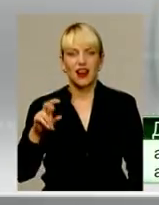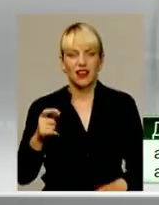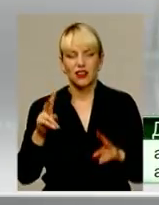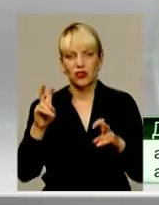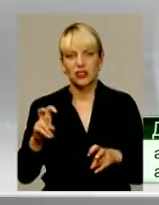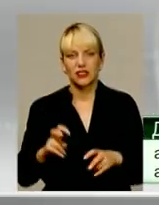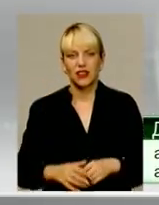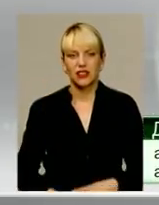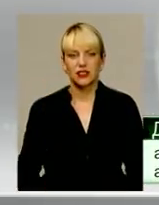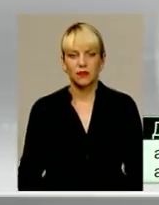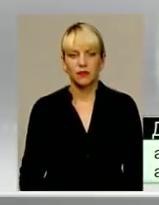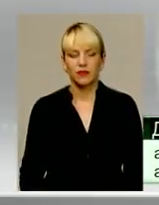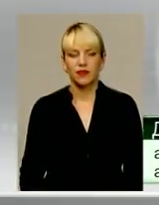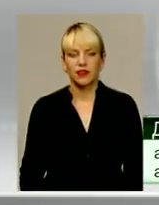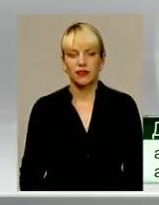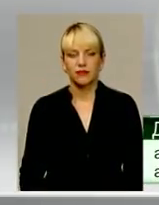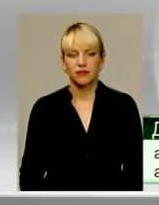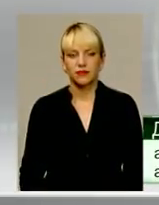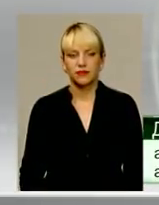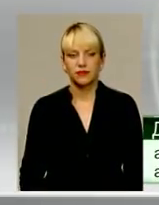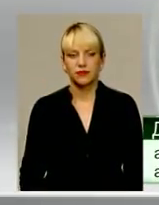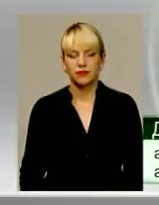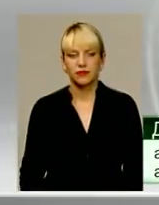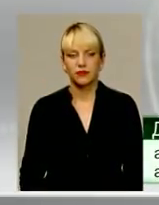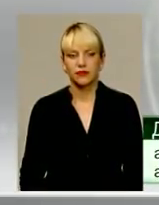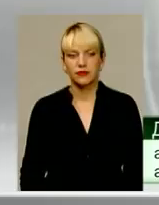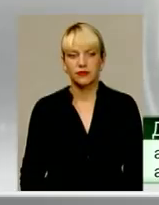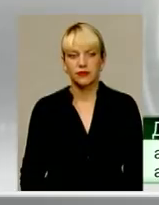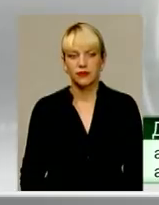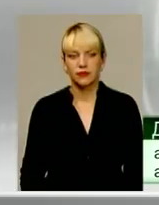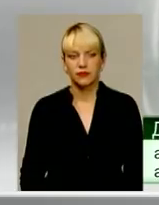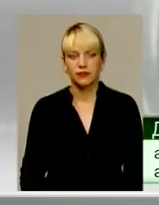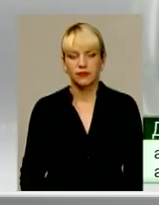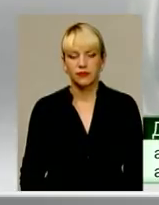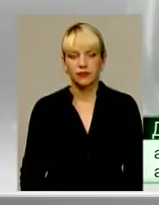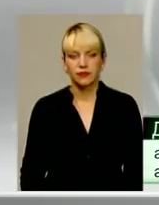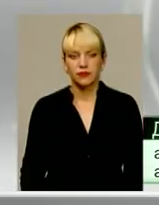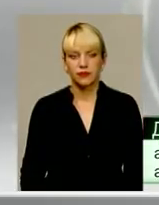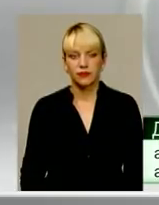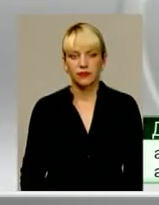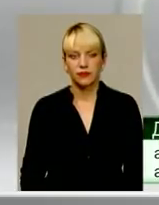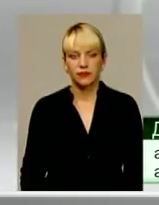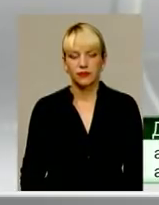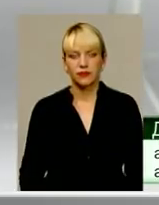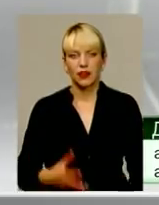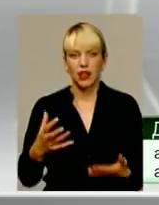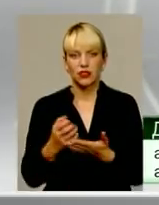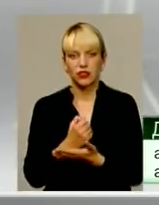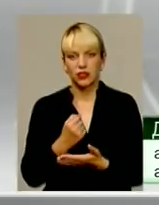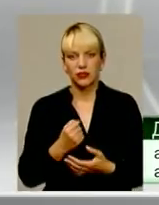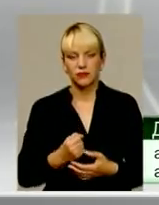перевіряти, вищу, наче, сіологію більше дружити російською тігель, а український, здається, лячка. От, знайшли